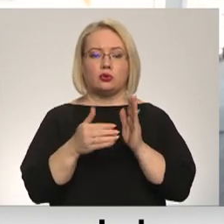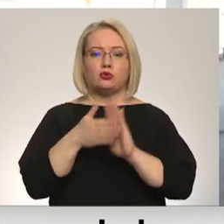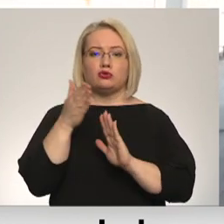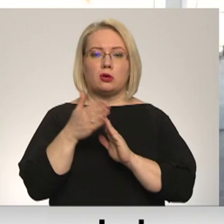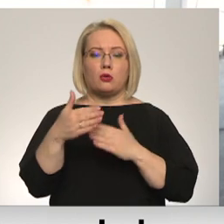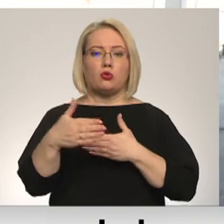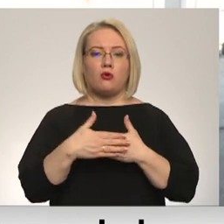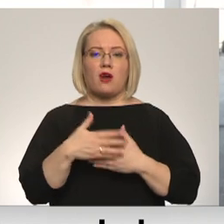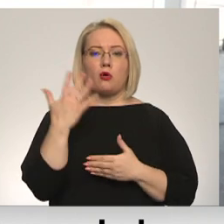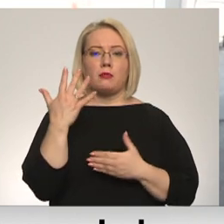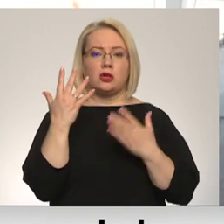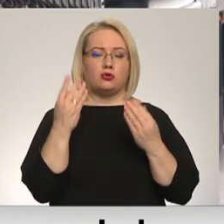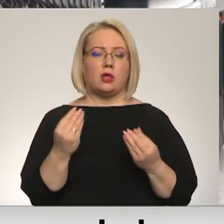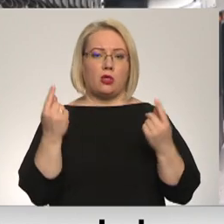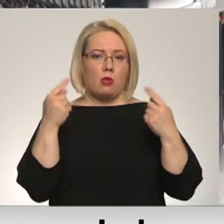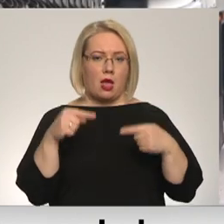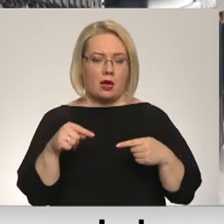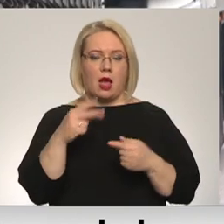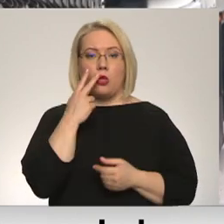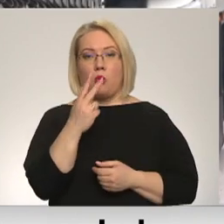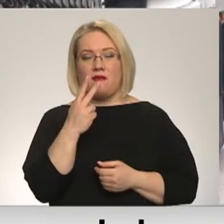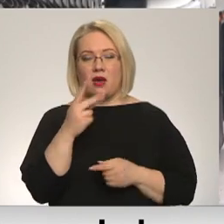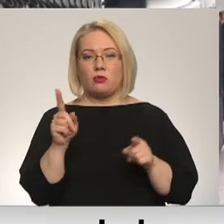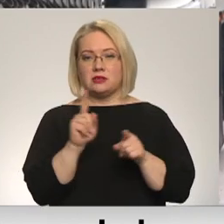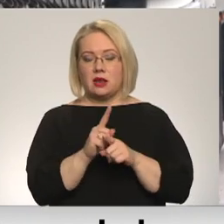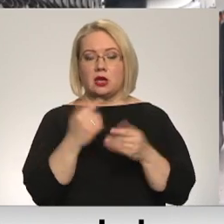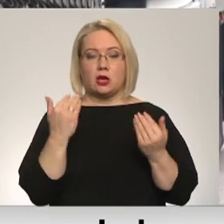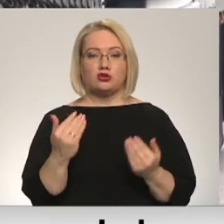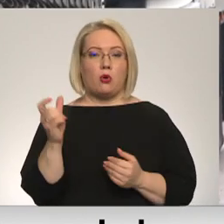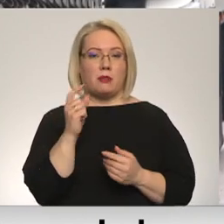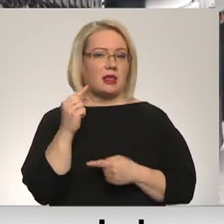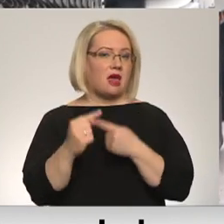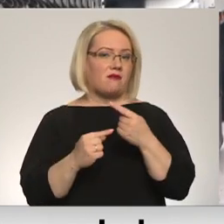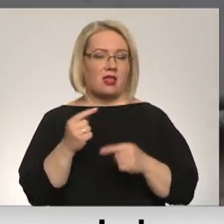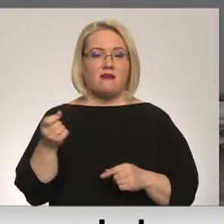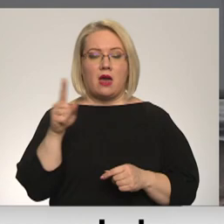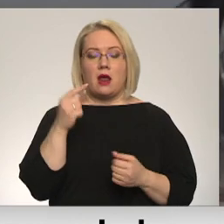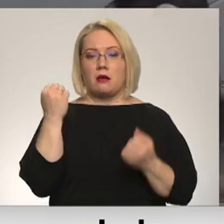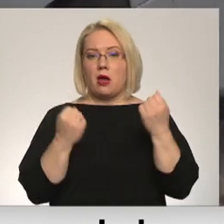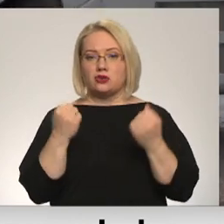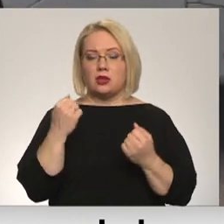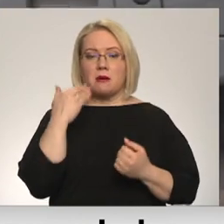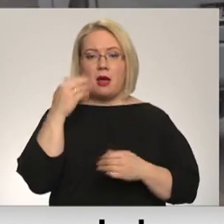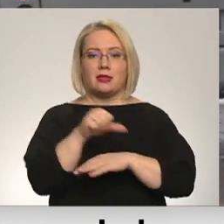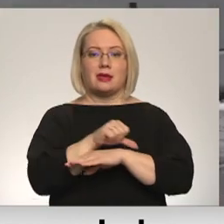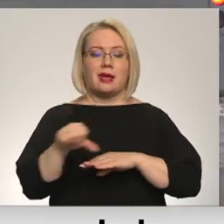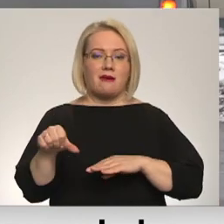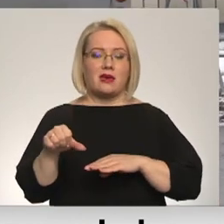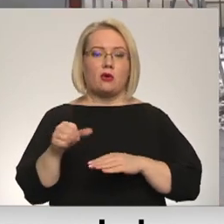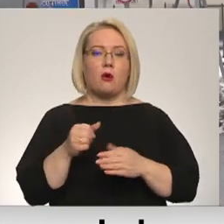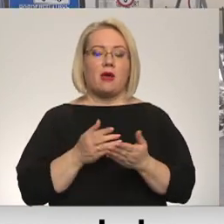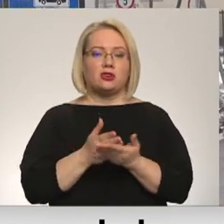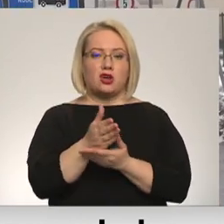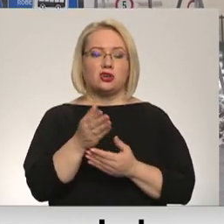piecu dienu laikā. Vienlaikus novērots, ka šobrīd aiz vienvairāk kravas auto Baltkrievijas robežu izvēlas čersot